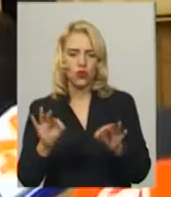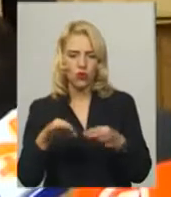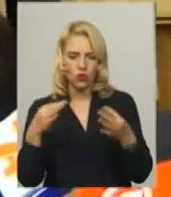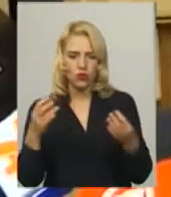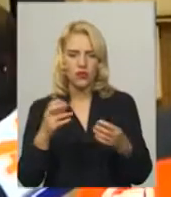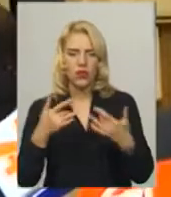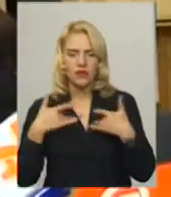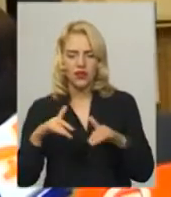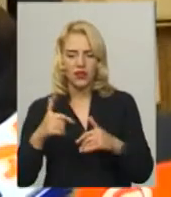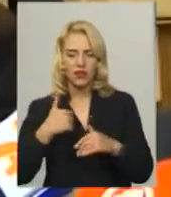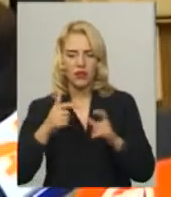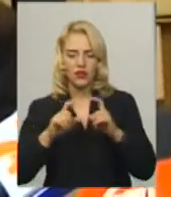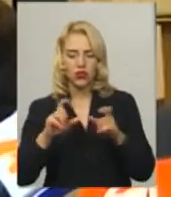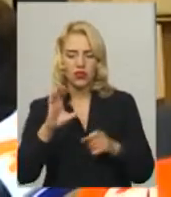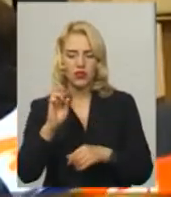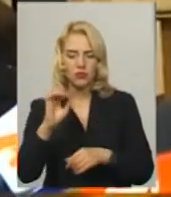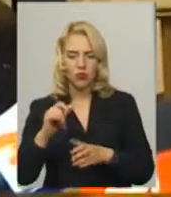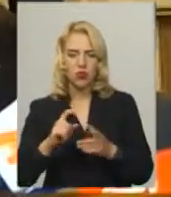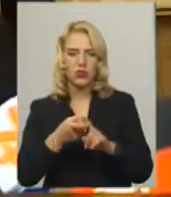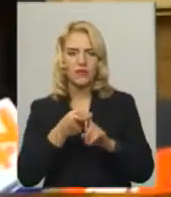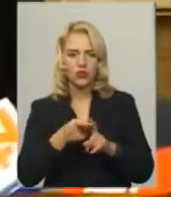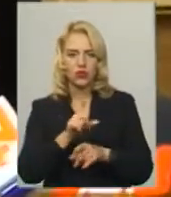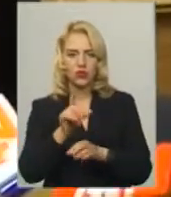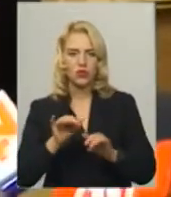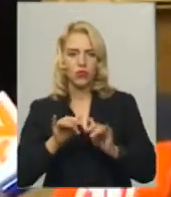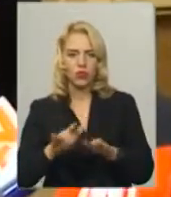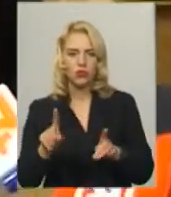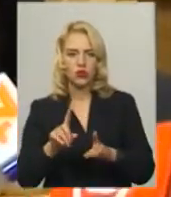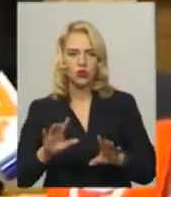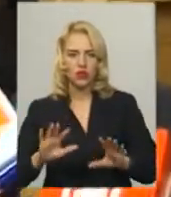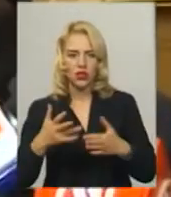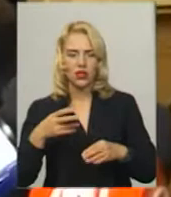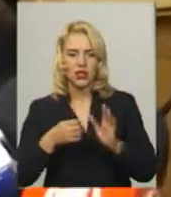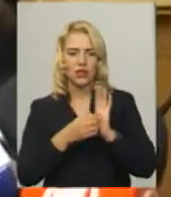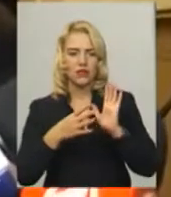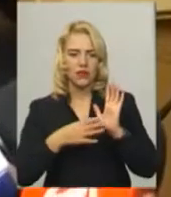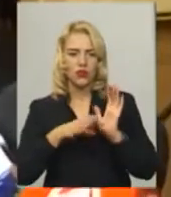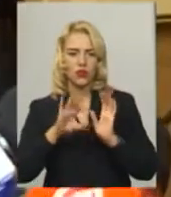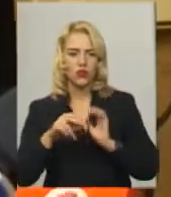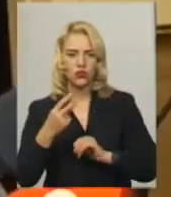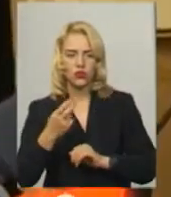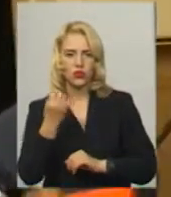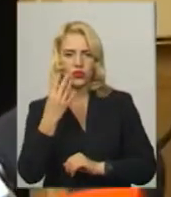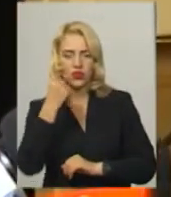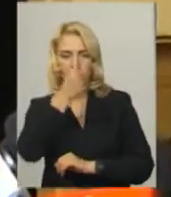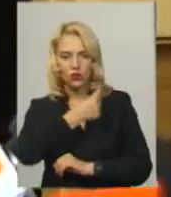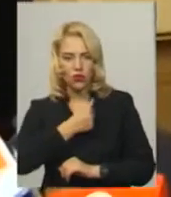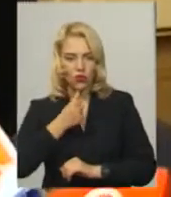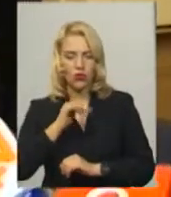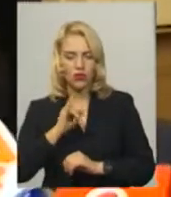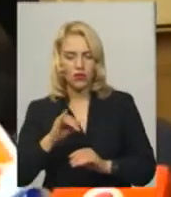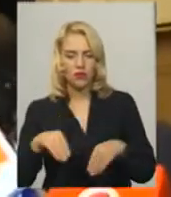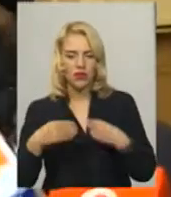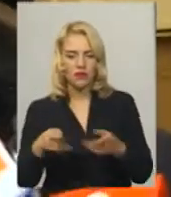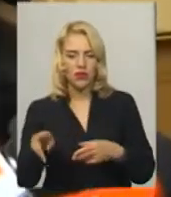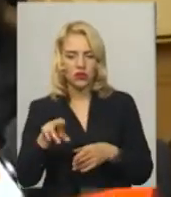в зв'язку з подіями, що сталося 19.02.14 року та призвели